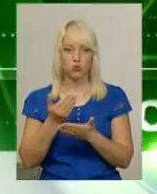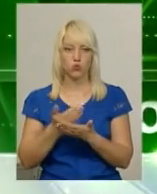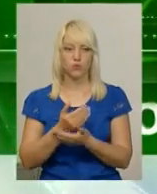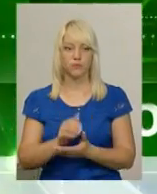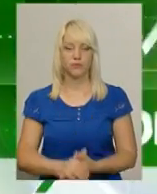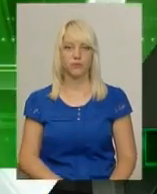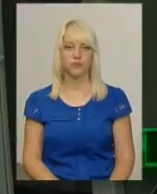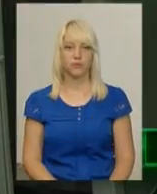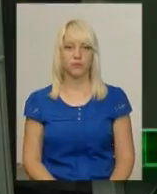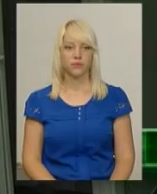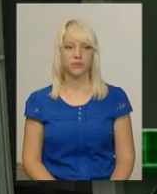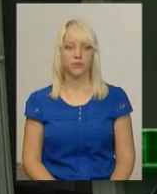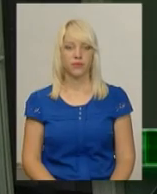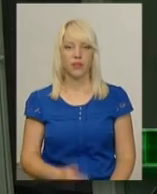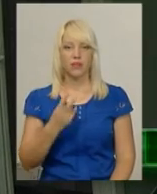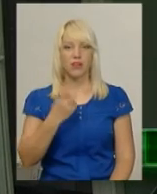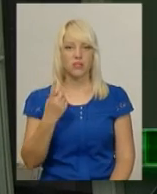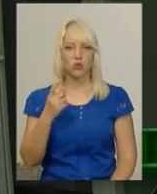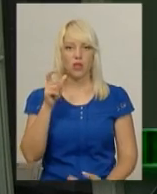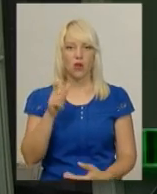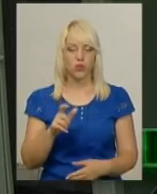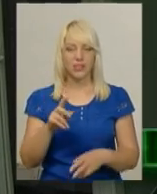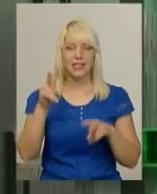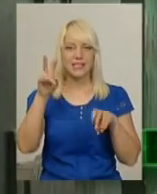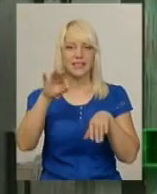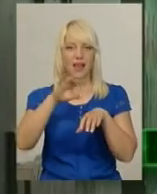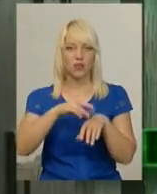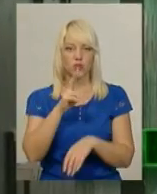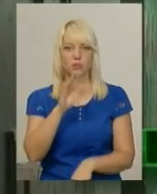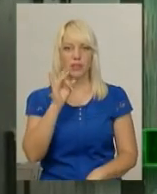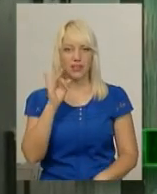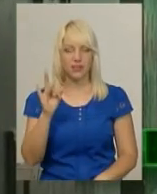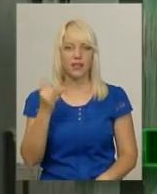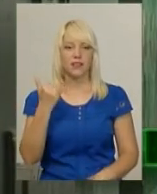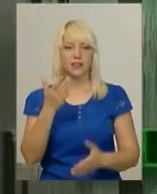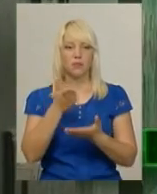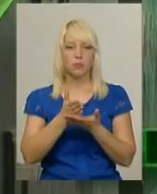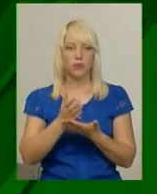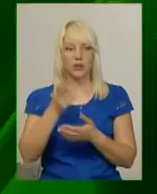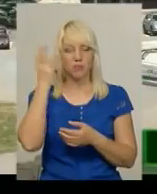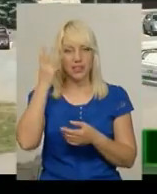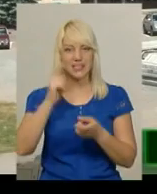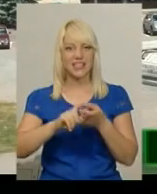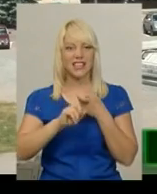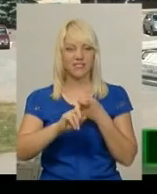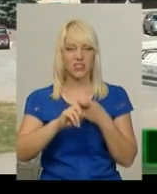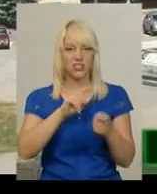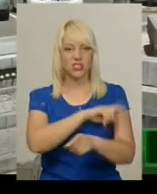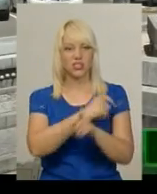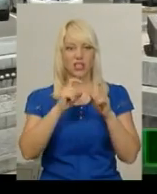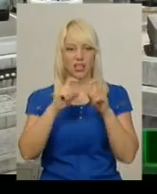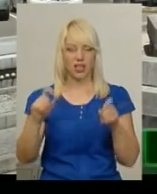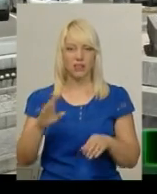Музика 21 людина з діагнозом КІР перебуває нині у Хмельницькій інфекційній лікарні. Фонтани на